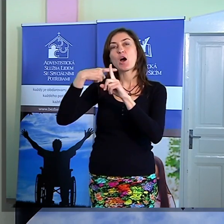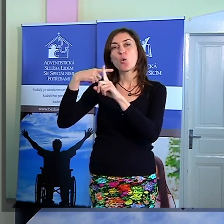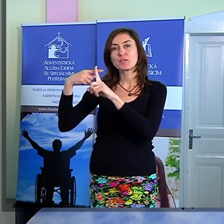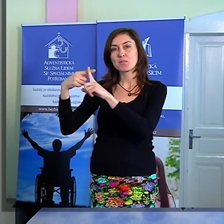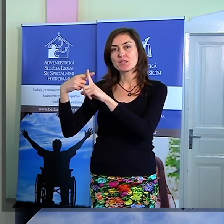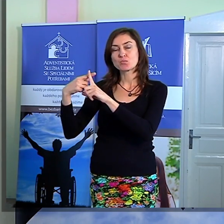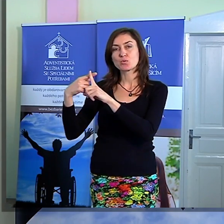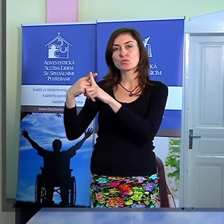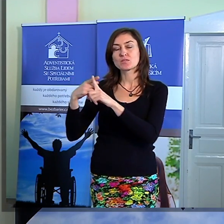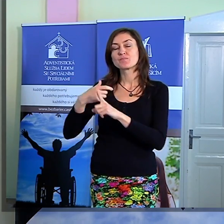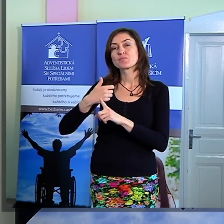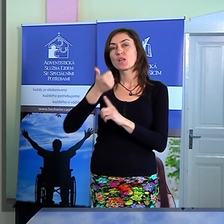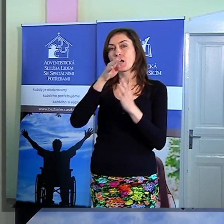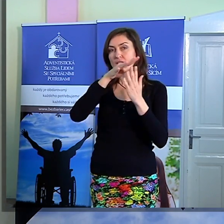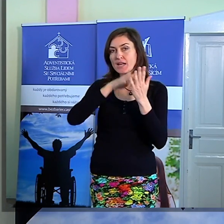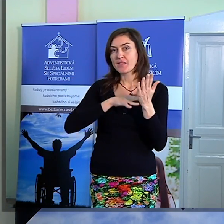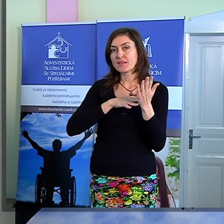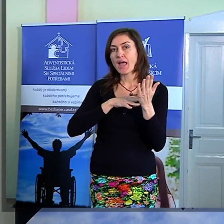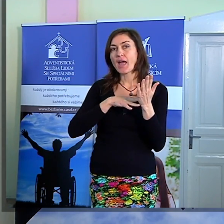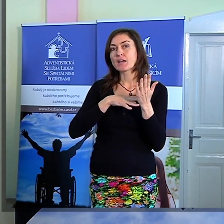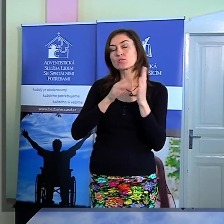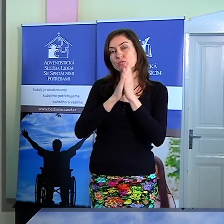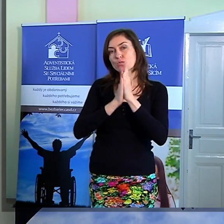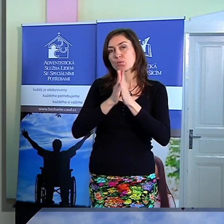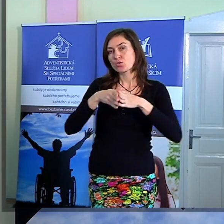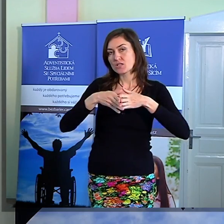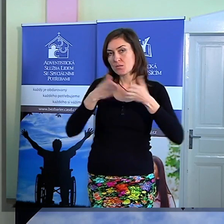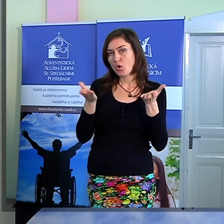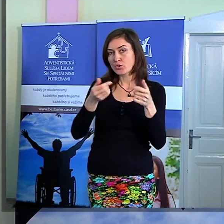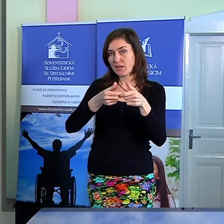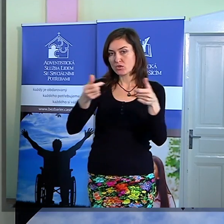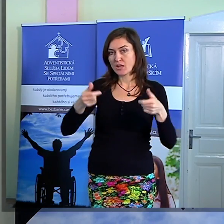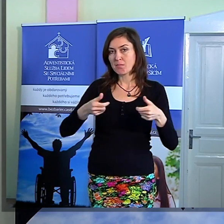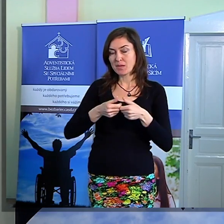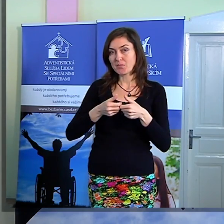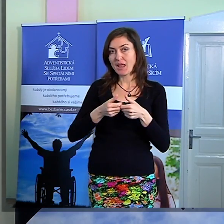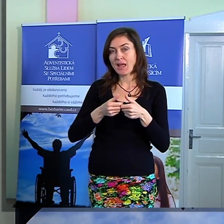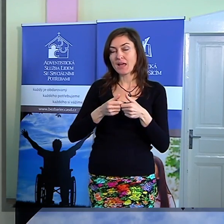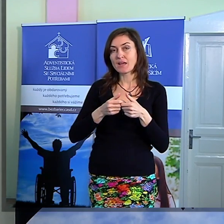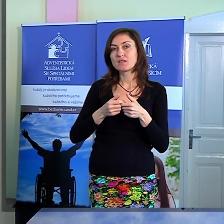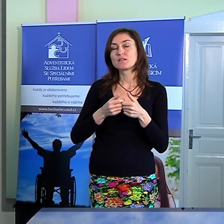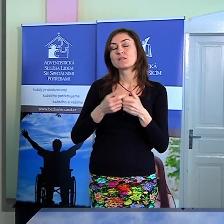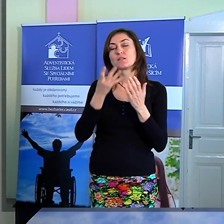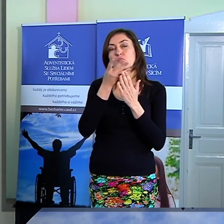Jeden z textů, a pokud máte Bible, prosím otevřte si je spolu se mnou, je s Filipenským ze čtvrté kapitoly.